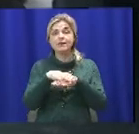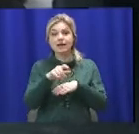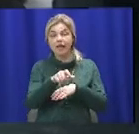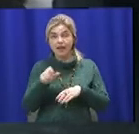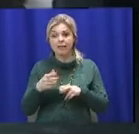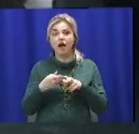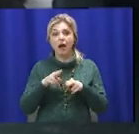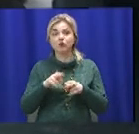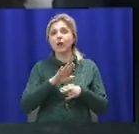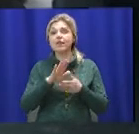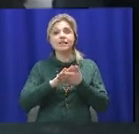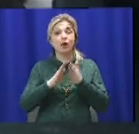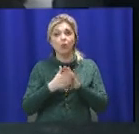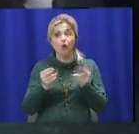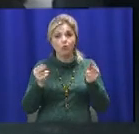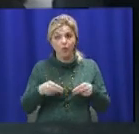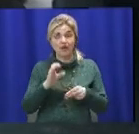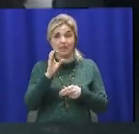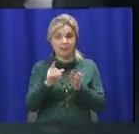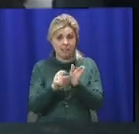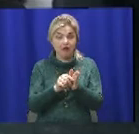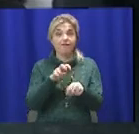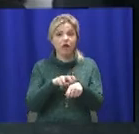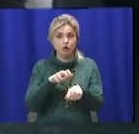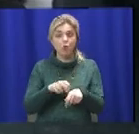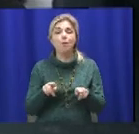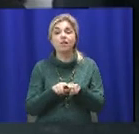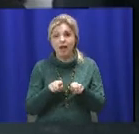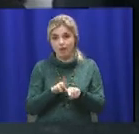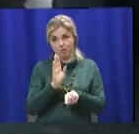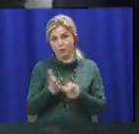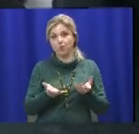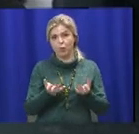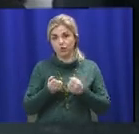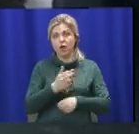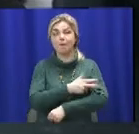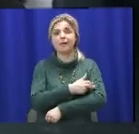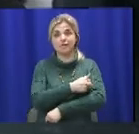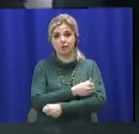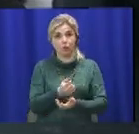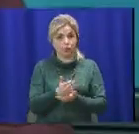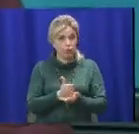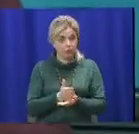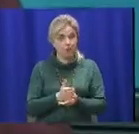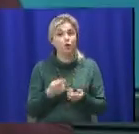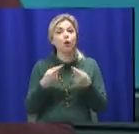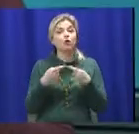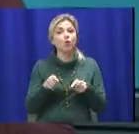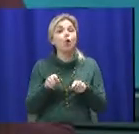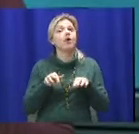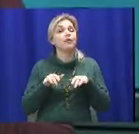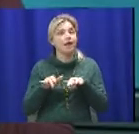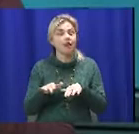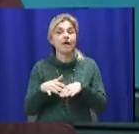заключить договор з врачом, буде точно також получати медицинську услугу. Другое дело, що население, наверное, само